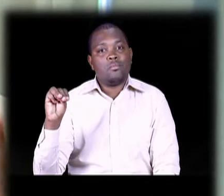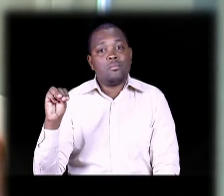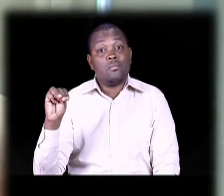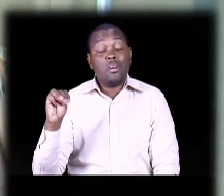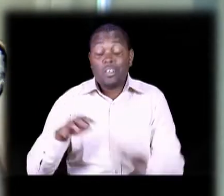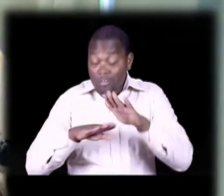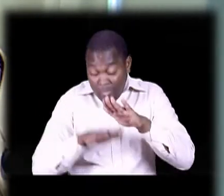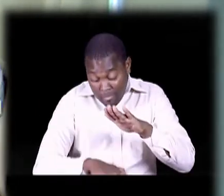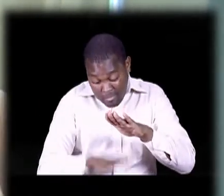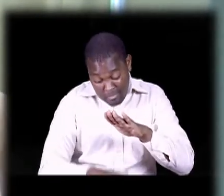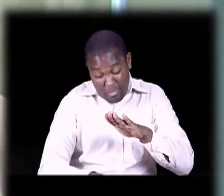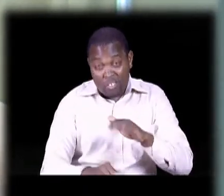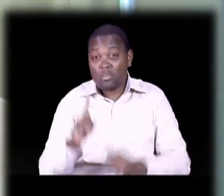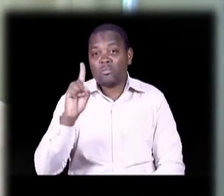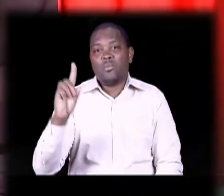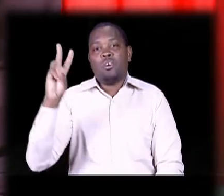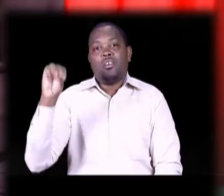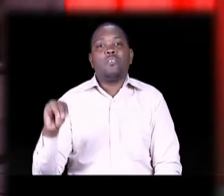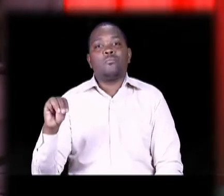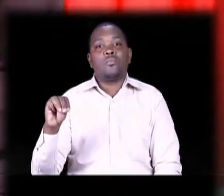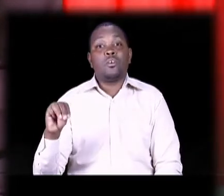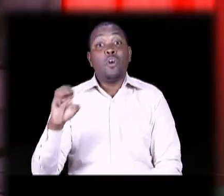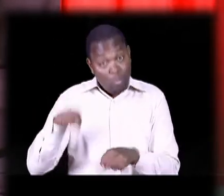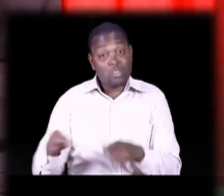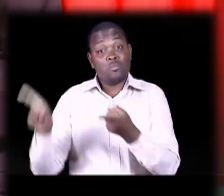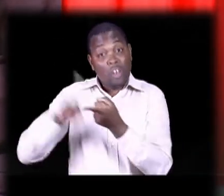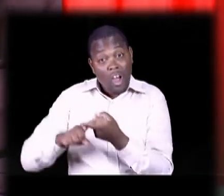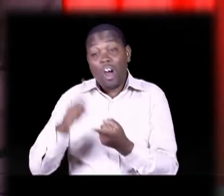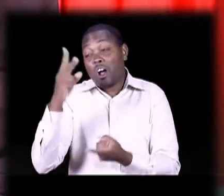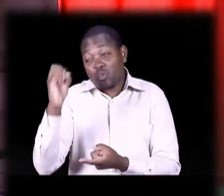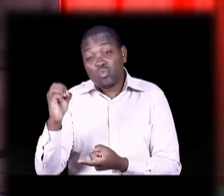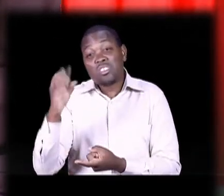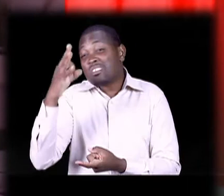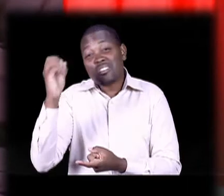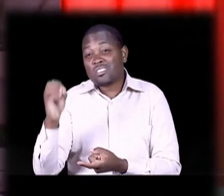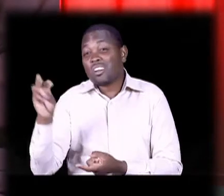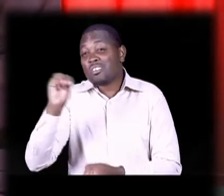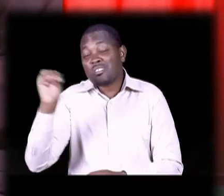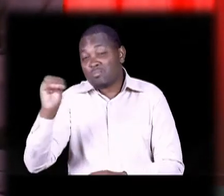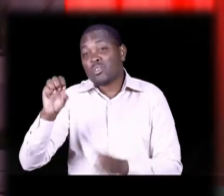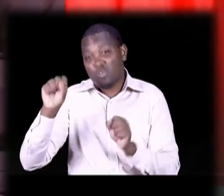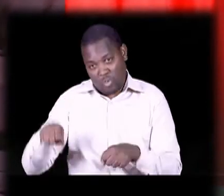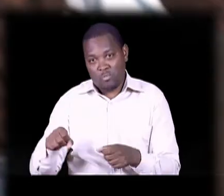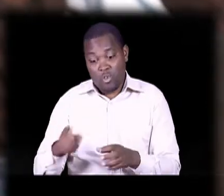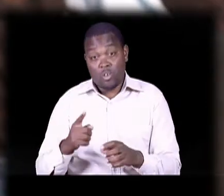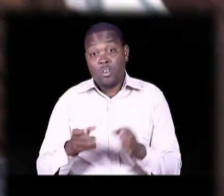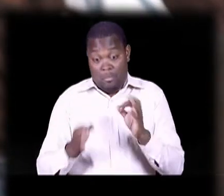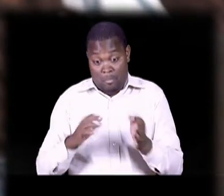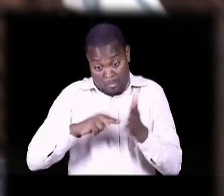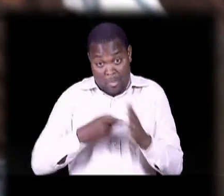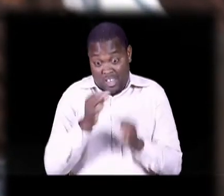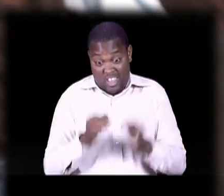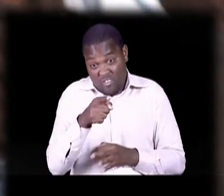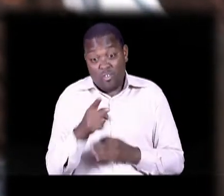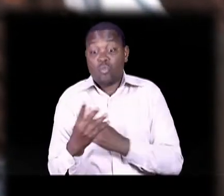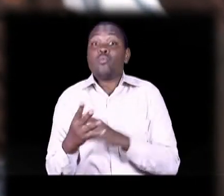minimum Minimum One million Heza fika 20 30 milioni Heza fika 20 milioni So wewe ukikubali kufana kazi kama iyo